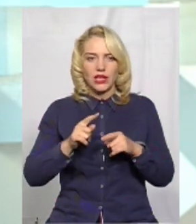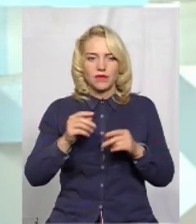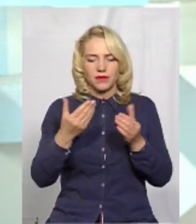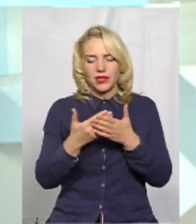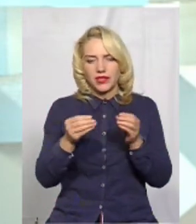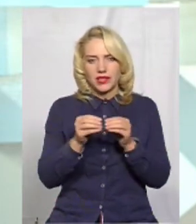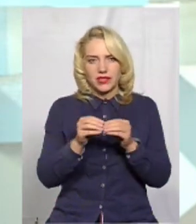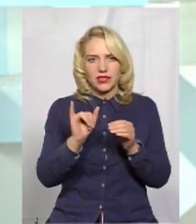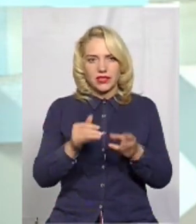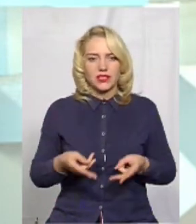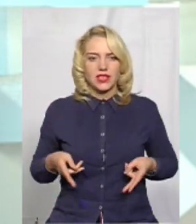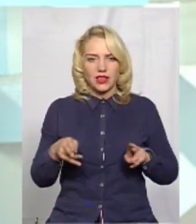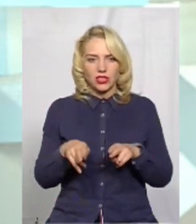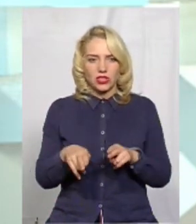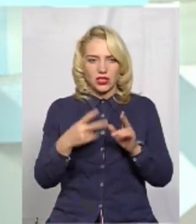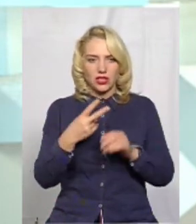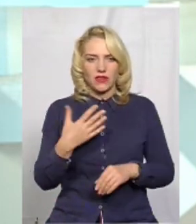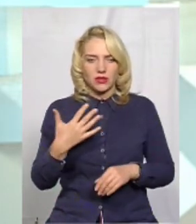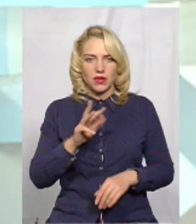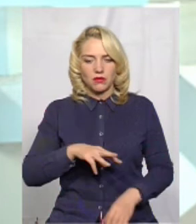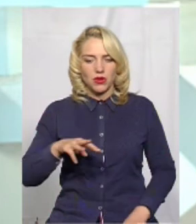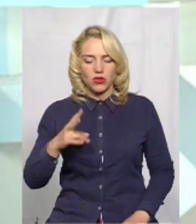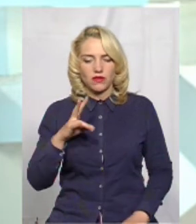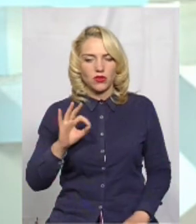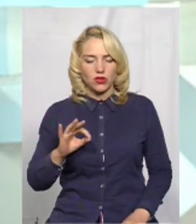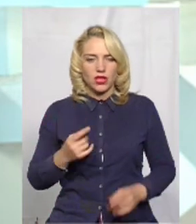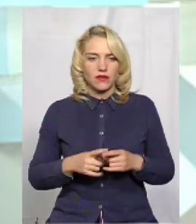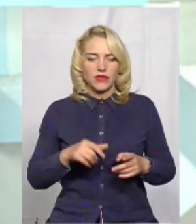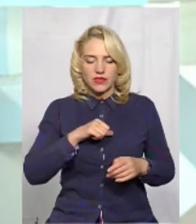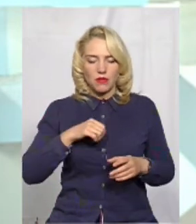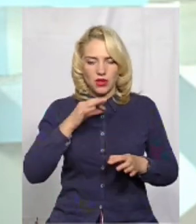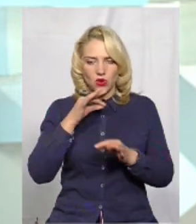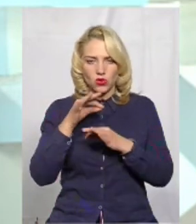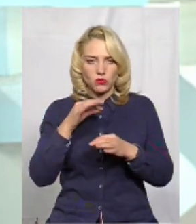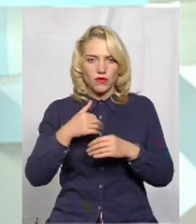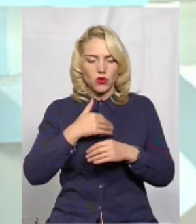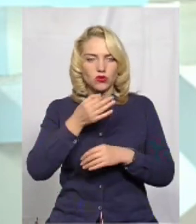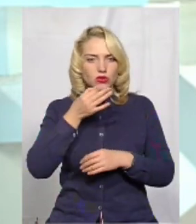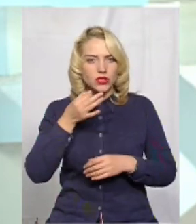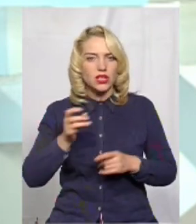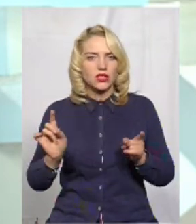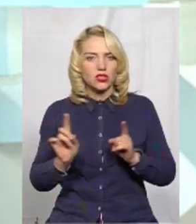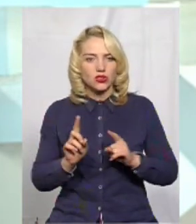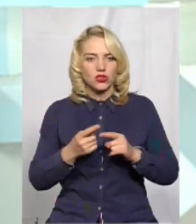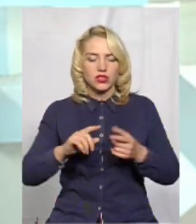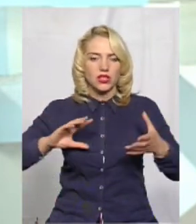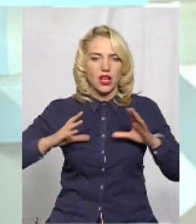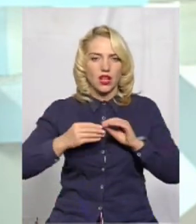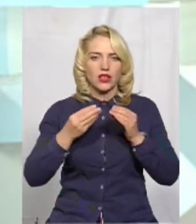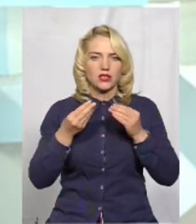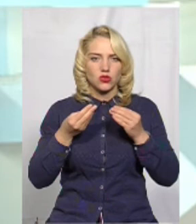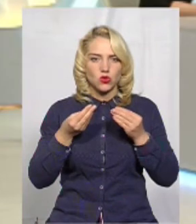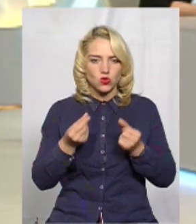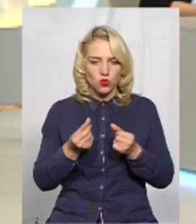і залишається 25 мільйонів. Але в самій розмові я хочу сказати, що це загальна сума